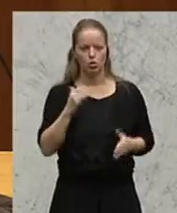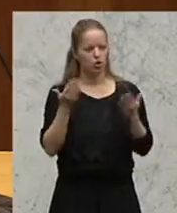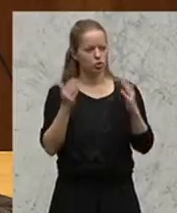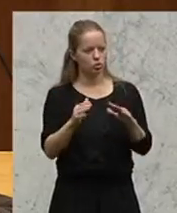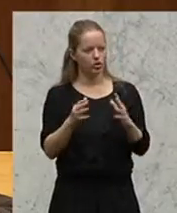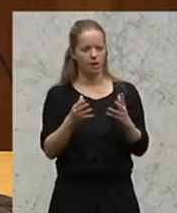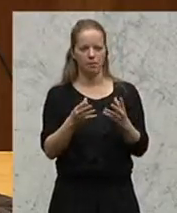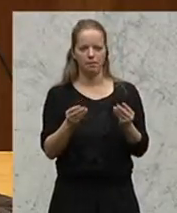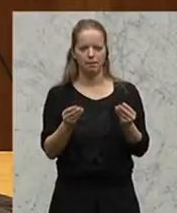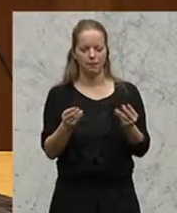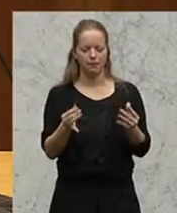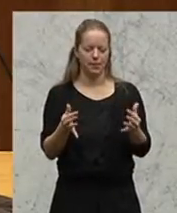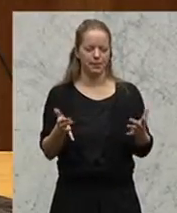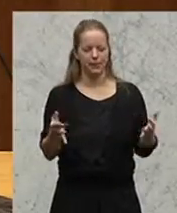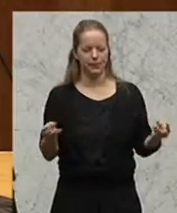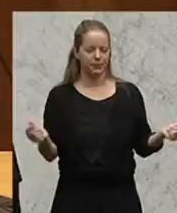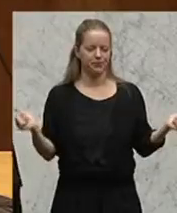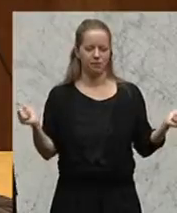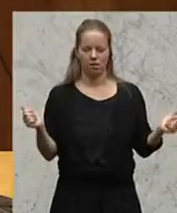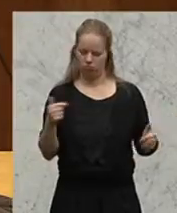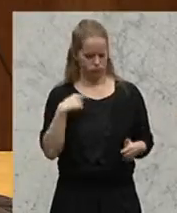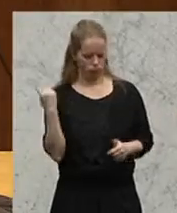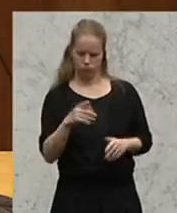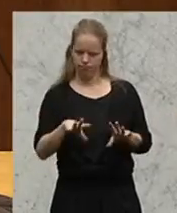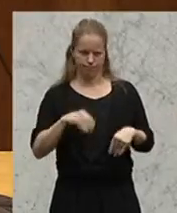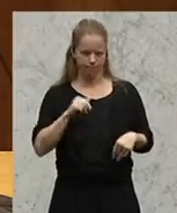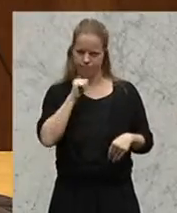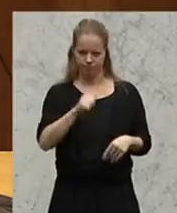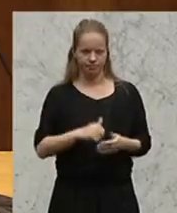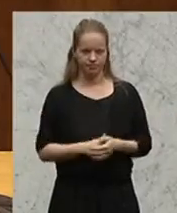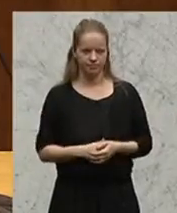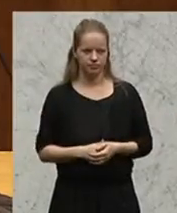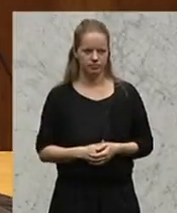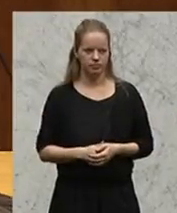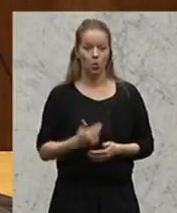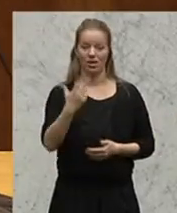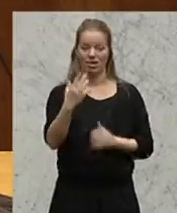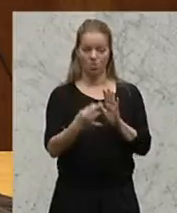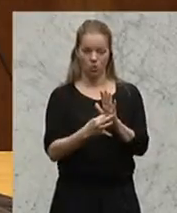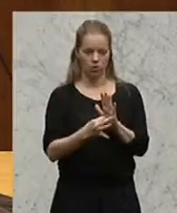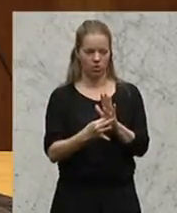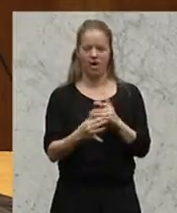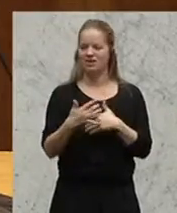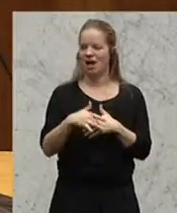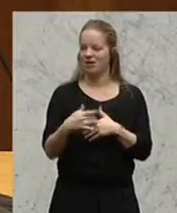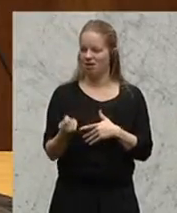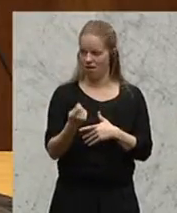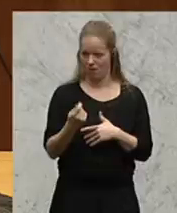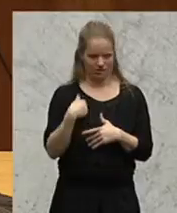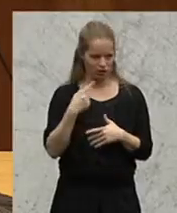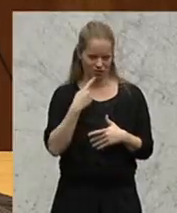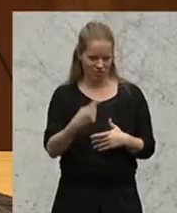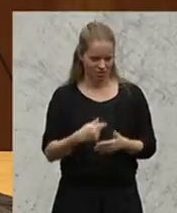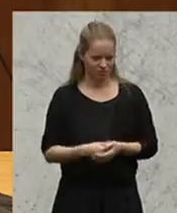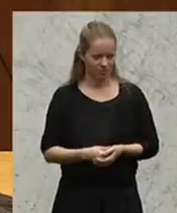aufzumachen? Wir können das sicher nicht akzeptieren. Und schließlich noch der dritte Punkt, ich habe das Gastgewerbe schon angesprochen.